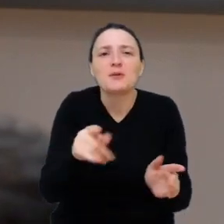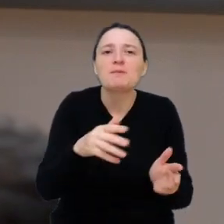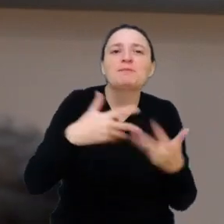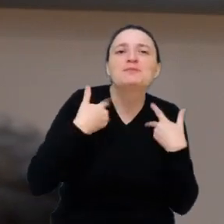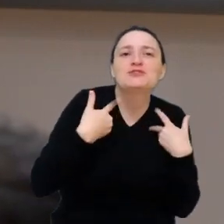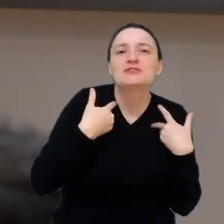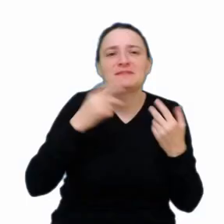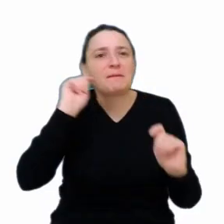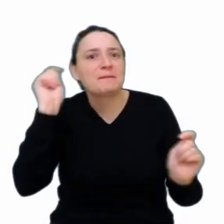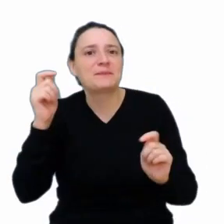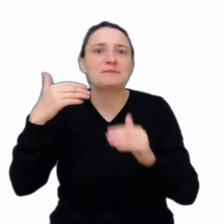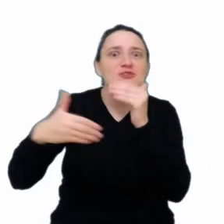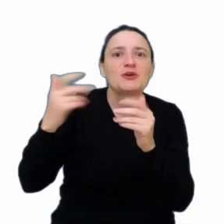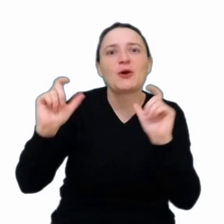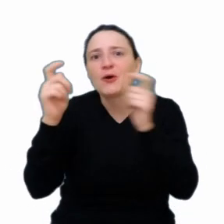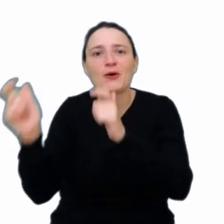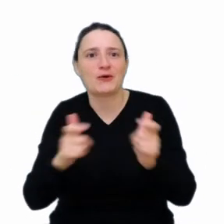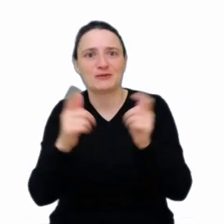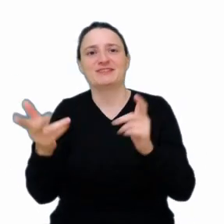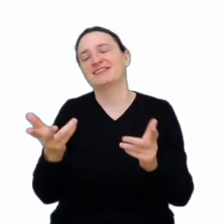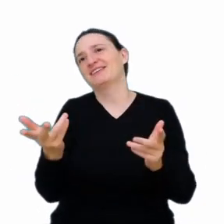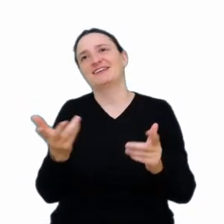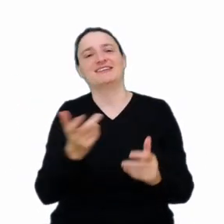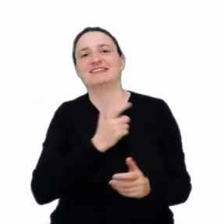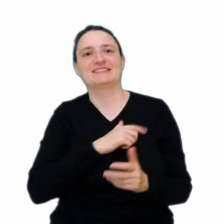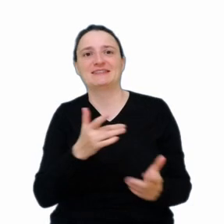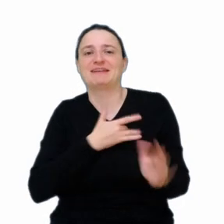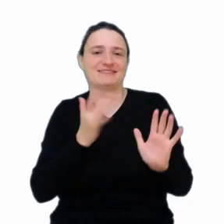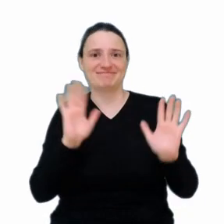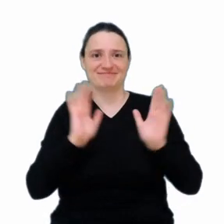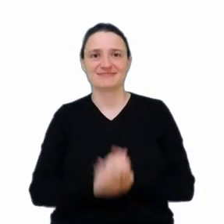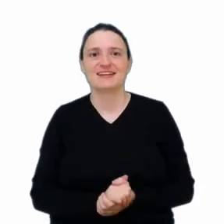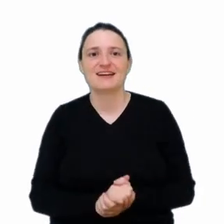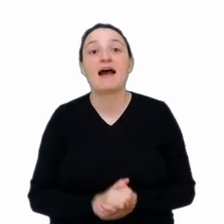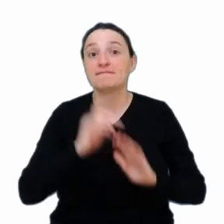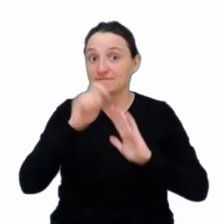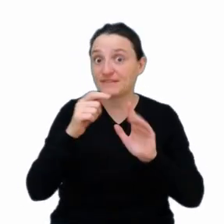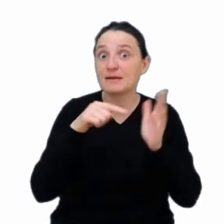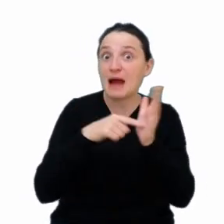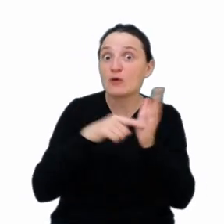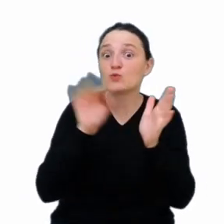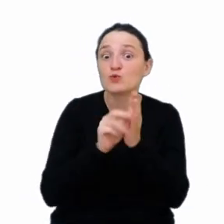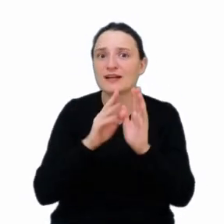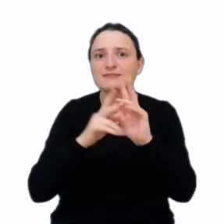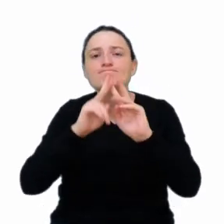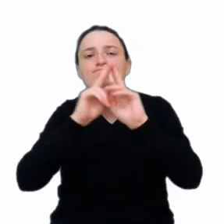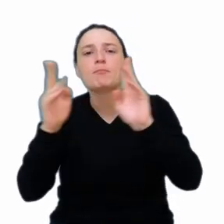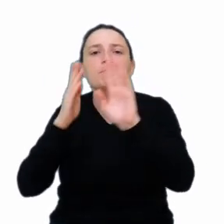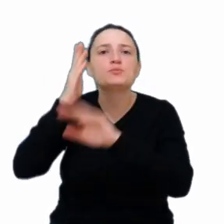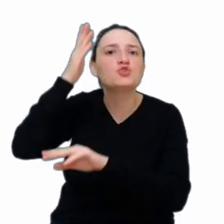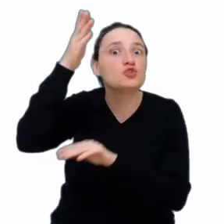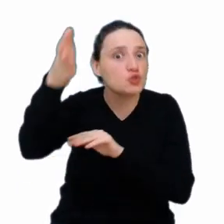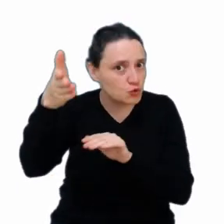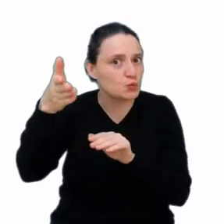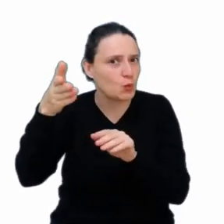chwyta za serce. Natomiast w ramach tego filmu jest taki fragment przyszłości, ewentualnej przyszłości, która by mogła nas czekać,